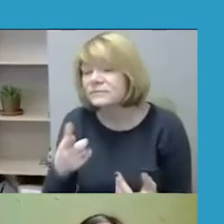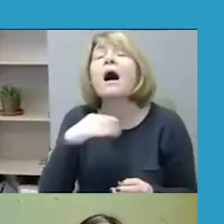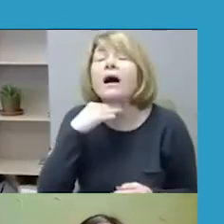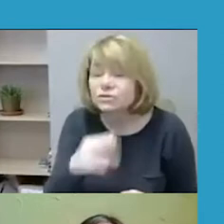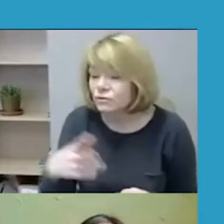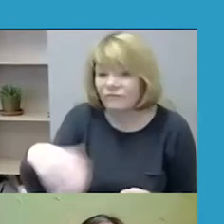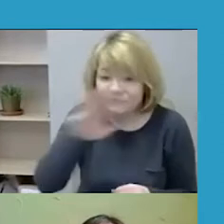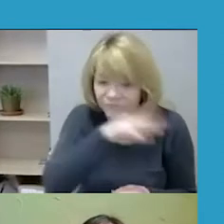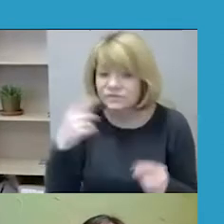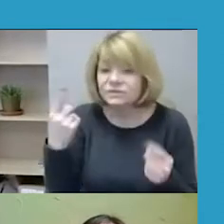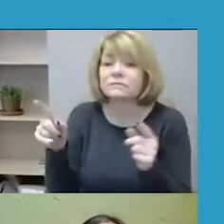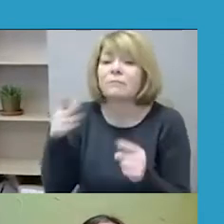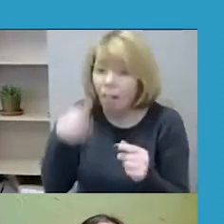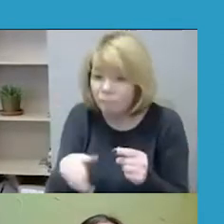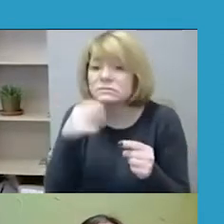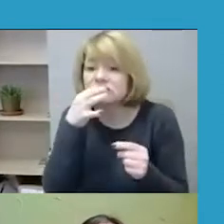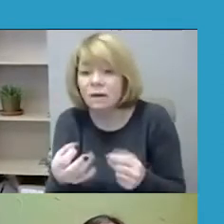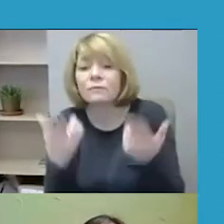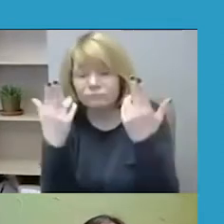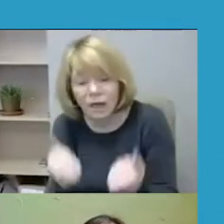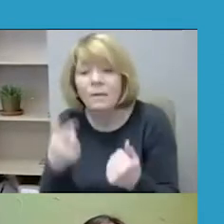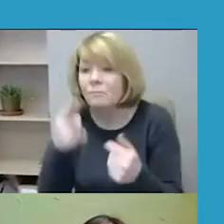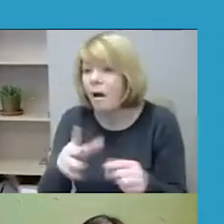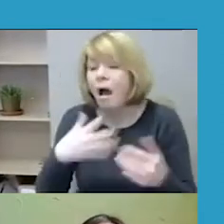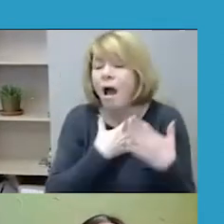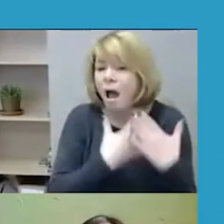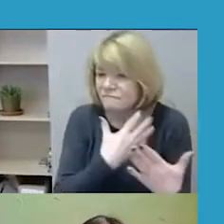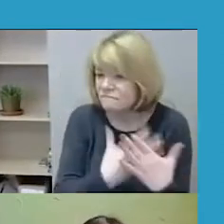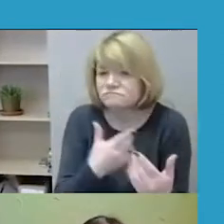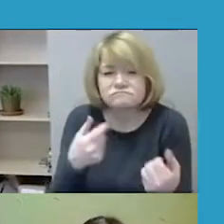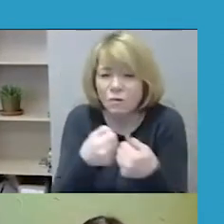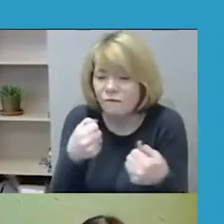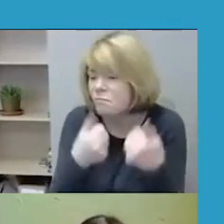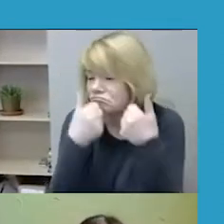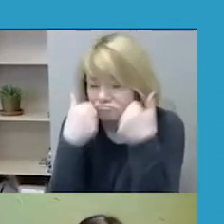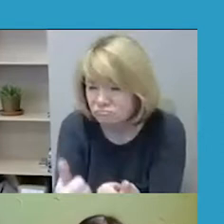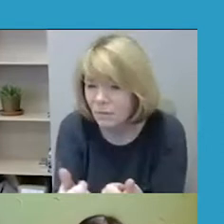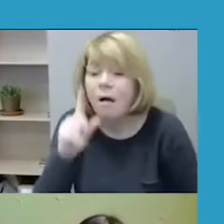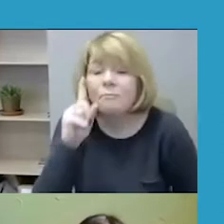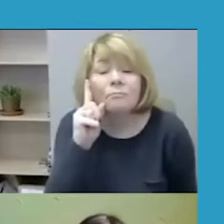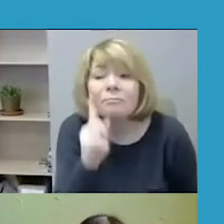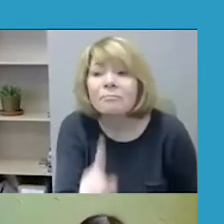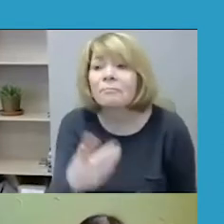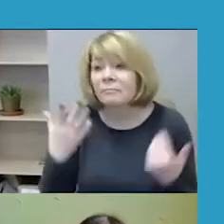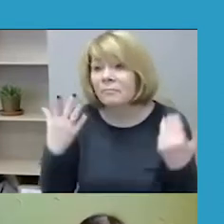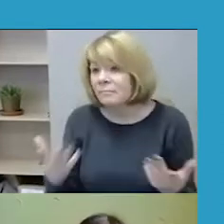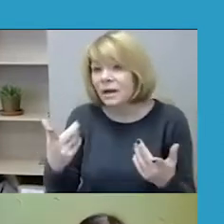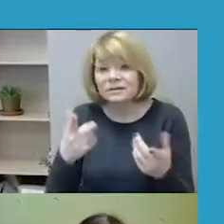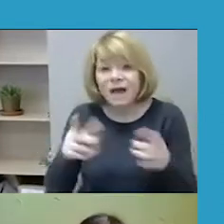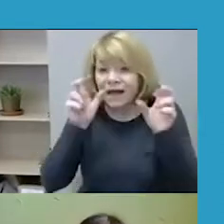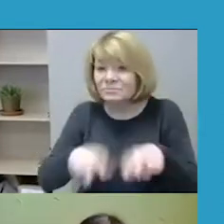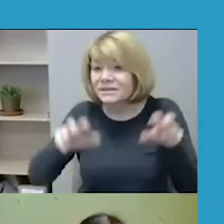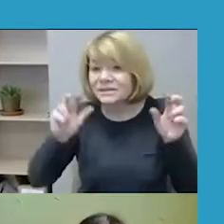būdas kovoti, bet gali iškilti sunkumų įgyvendinant, nes administracinės procesas nesuteikia